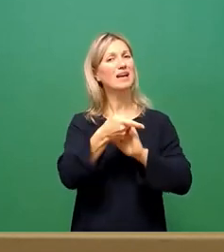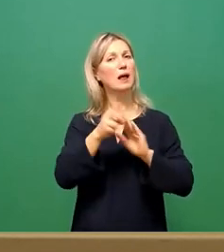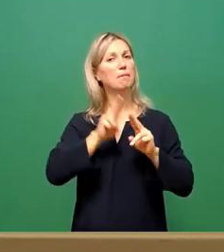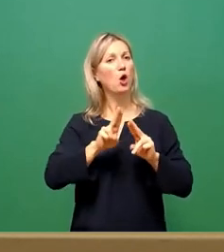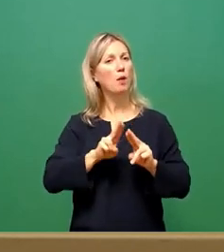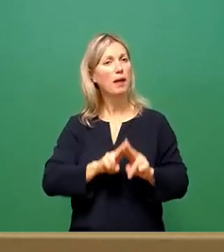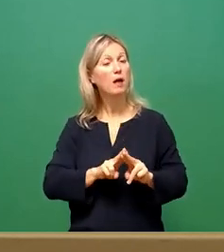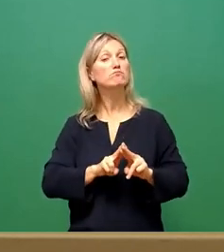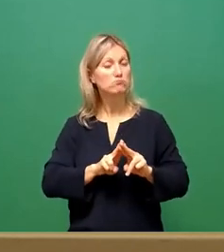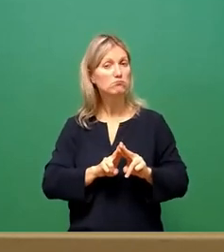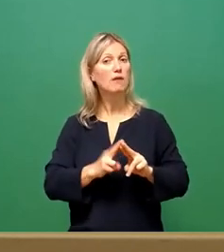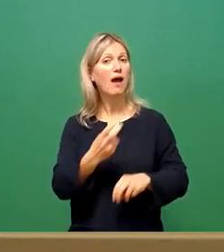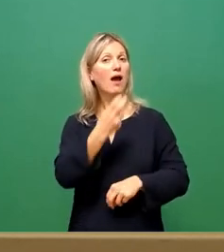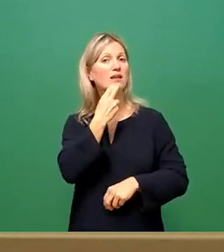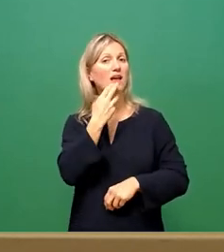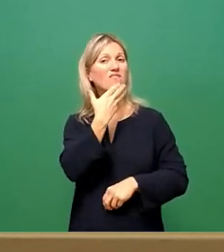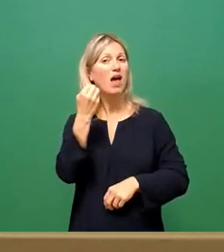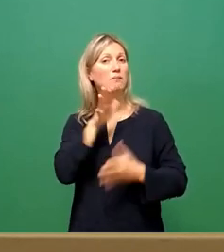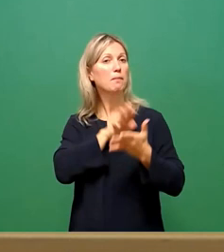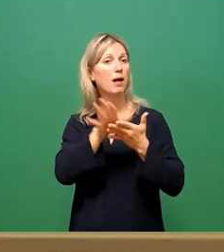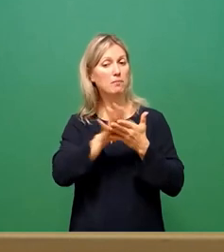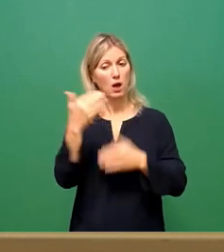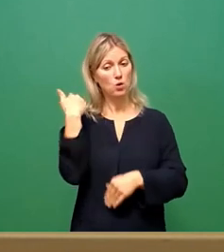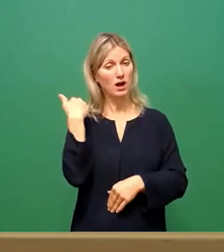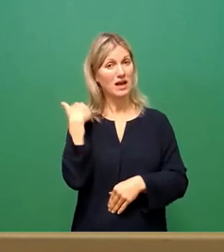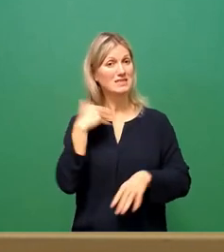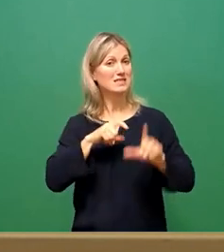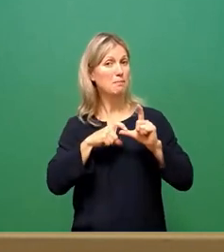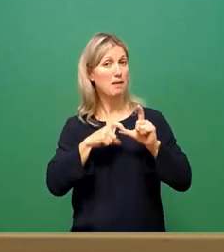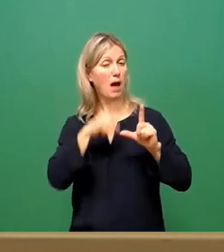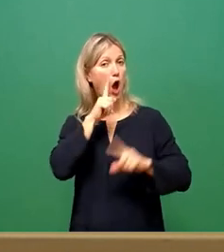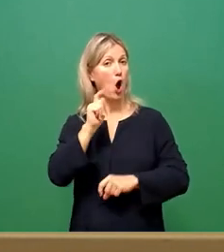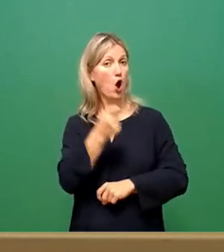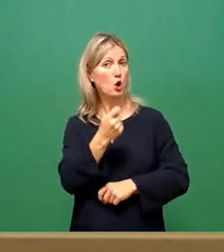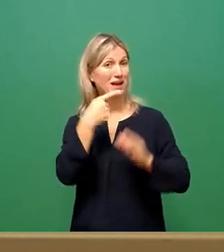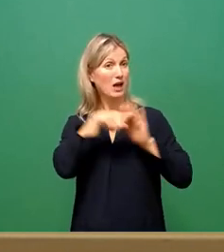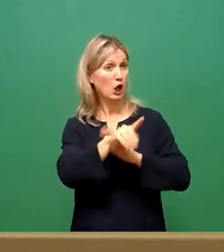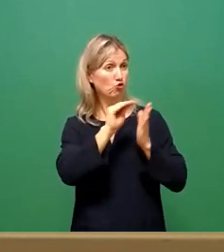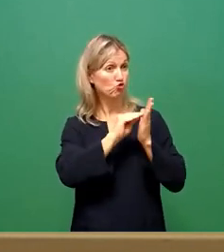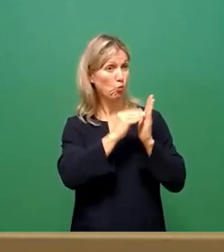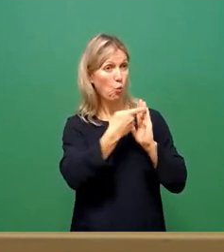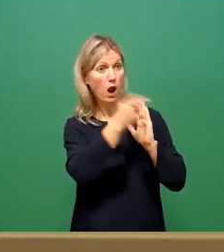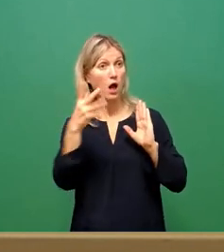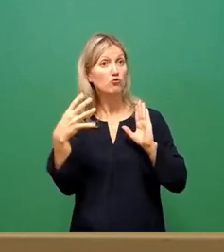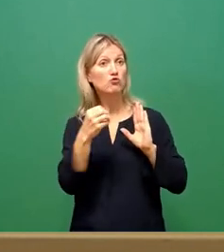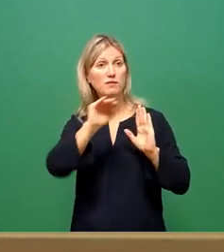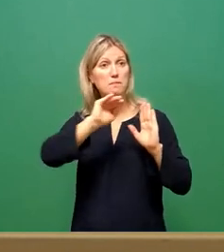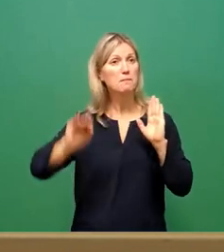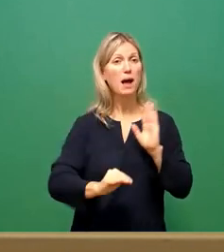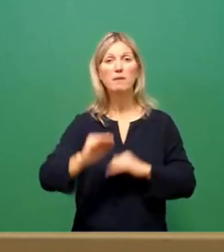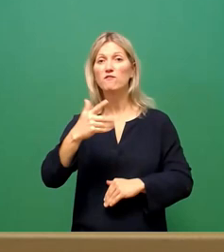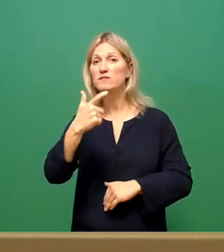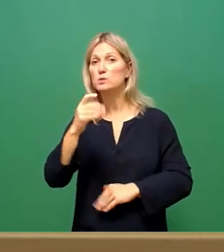in den Monaten September und Oktober zum Beispiel in den Schulen um bis zu 25 Prozent gesunken. Natürlich